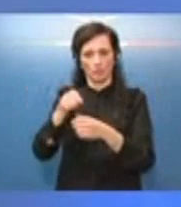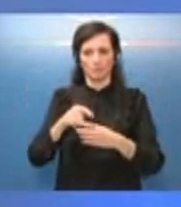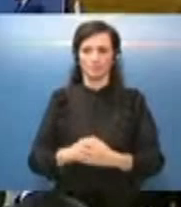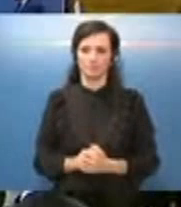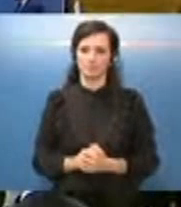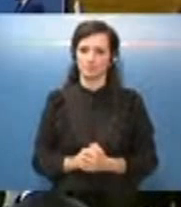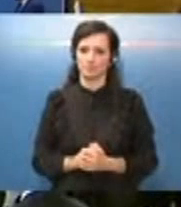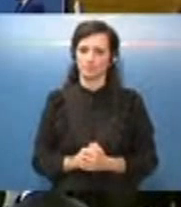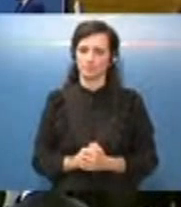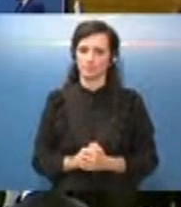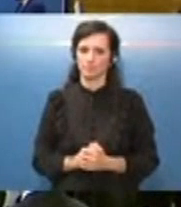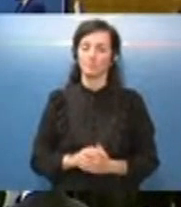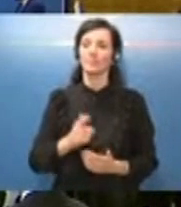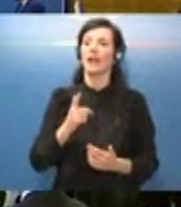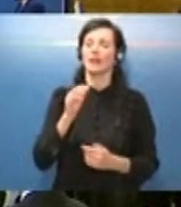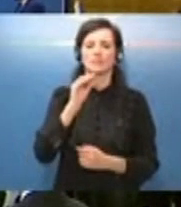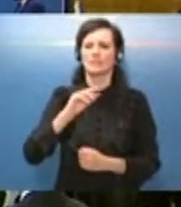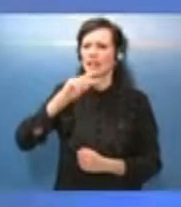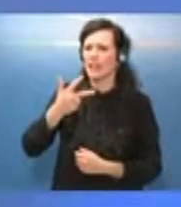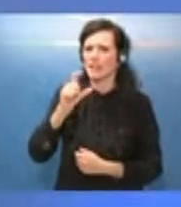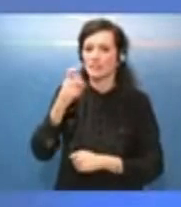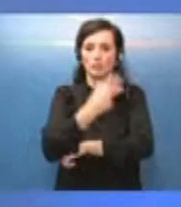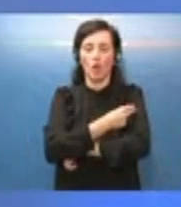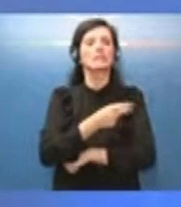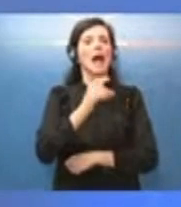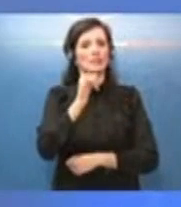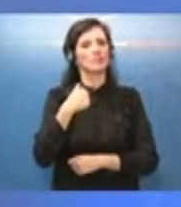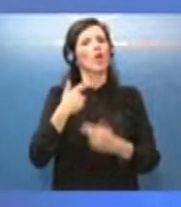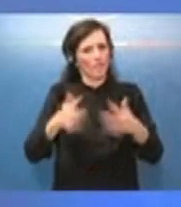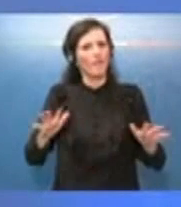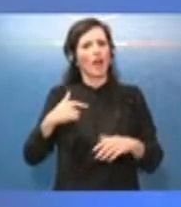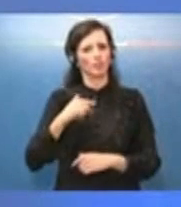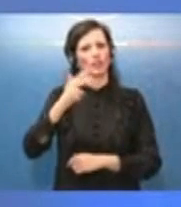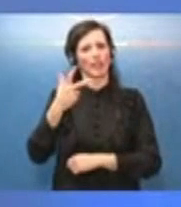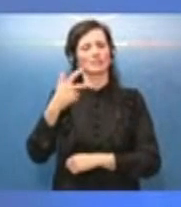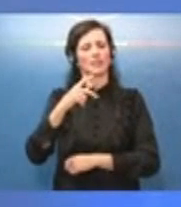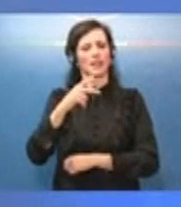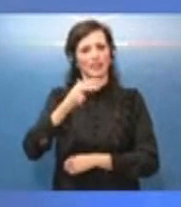Prego. La terza dose. Ah la terza dose l'ho fatta. Grazie.